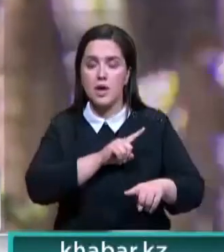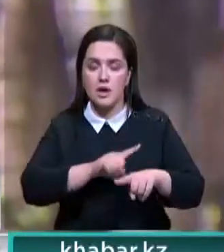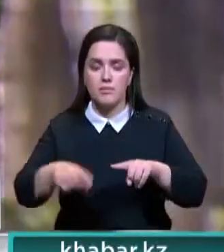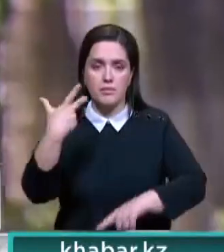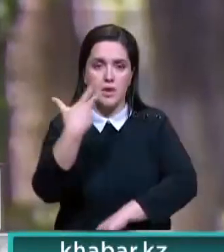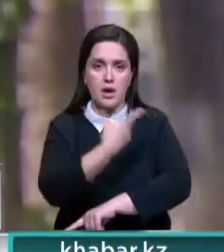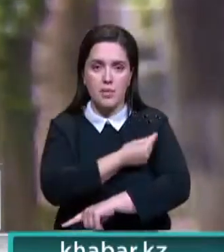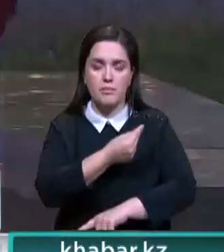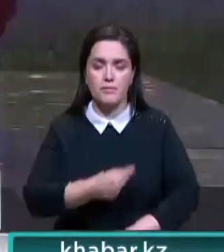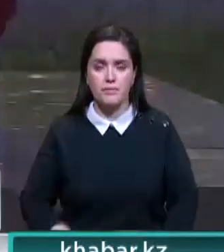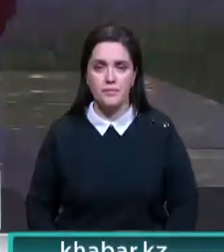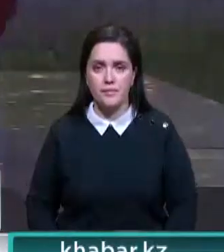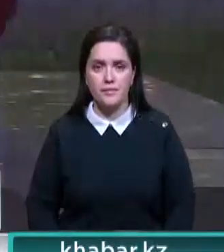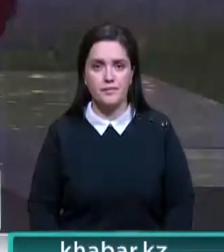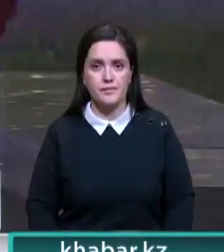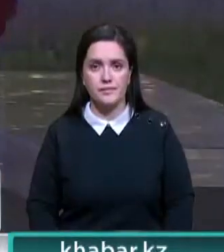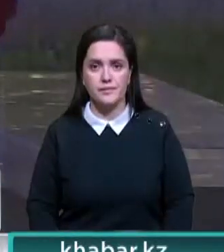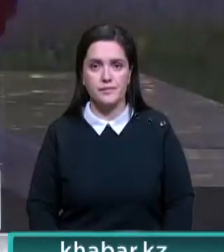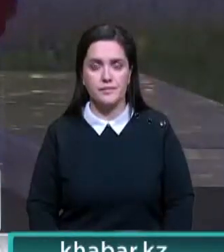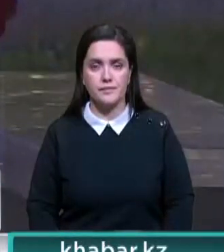Акимам усилить темпы вакцинации.